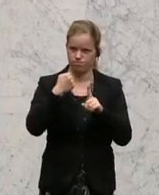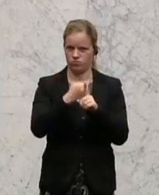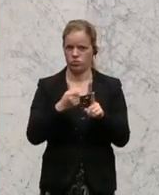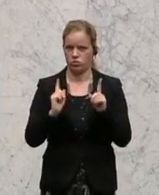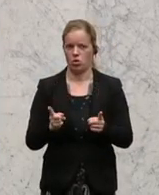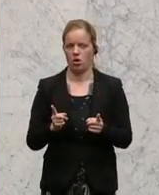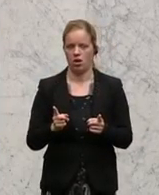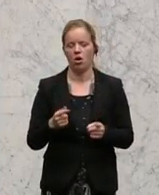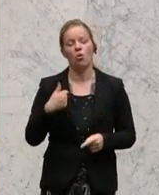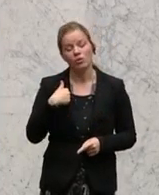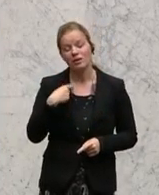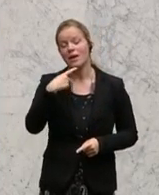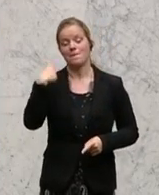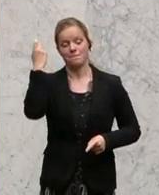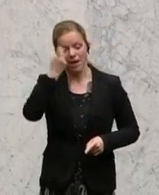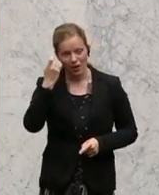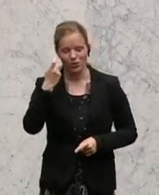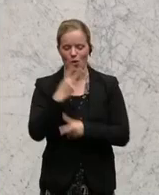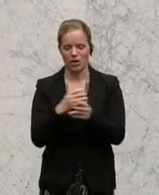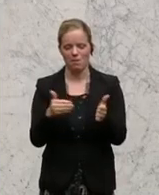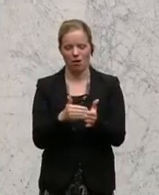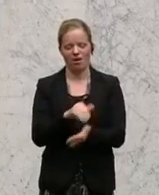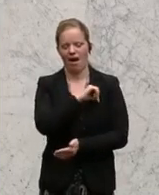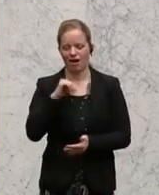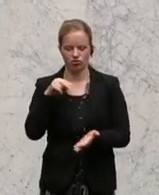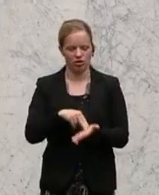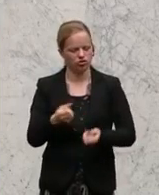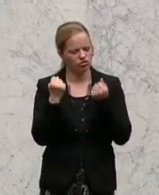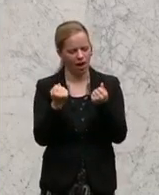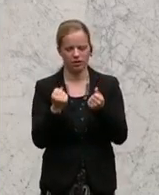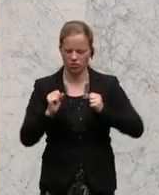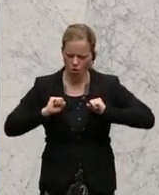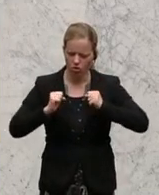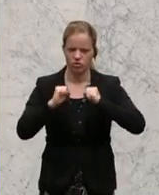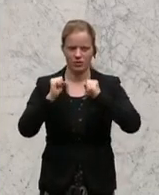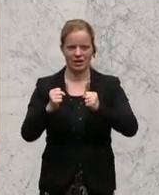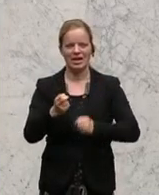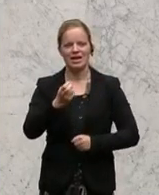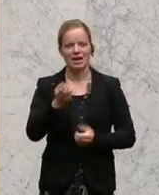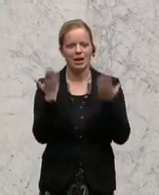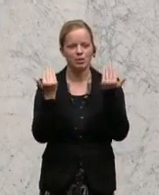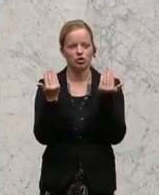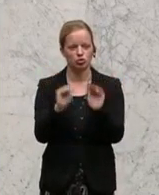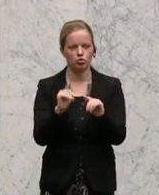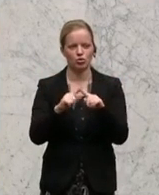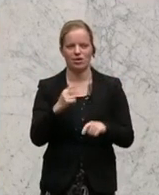der Meinung, Österreich braucht ein eigenständiges, starkes und engagiertes Klimaschutz-, Energie und Umweltministerium.